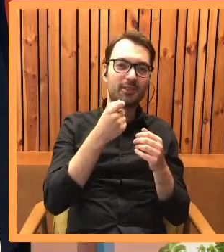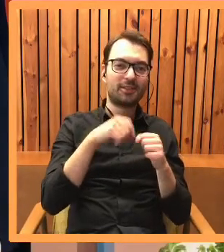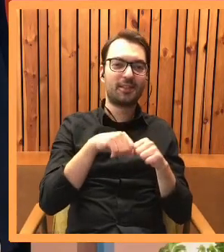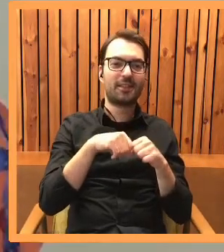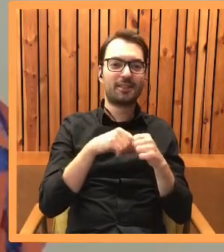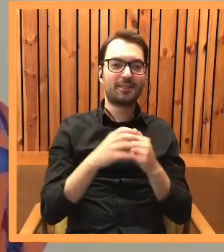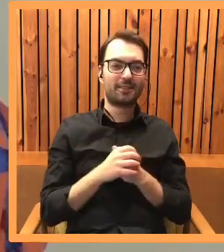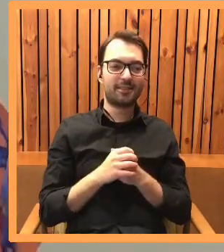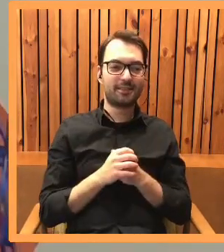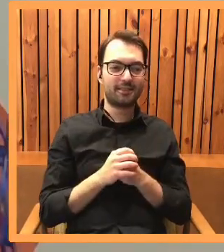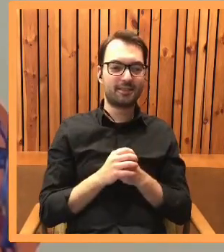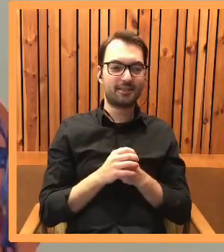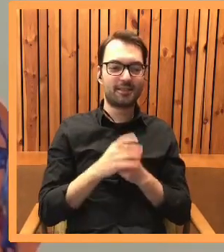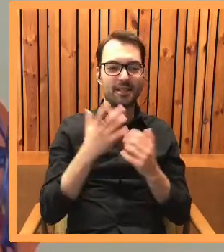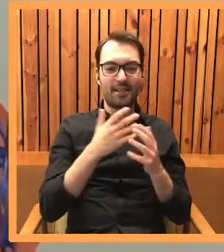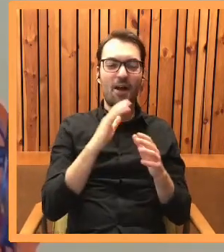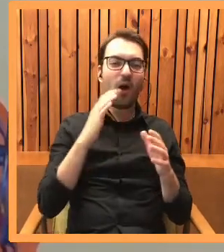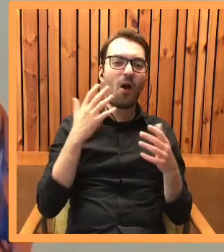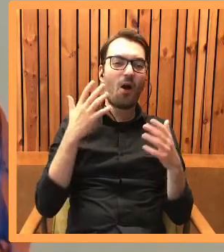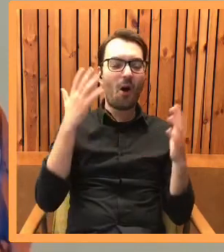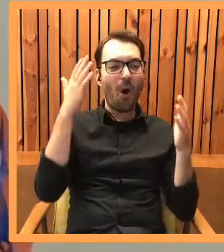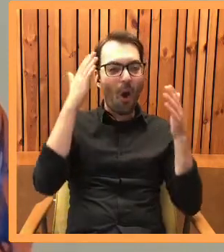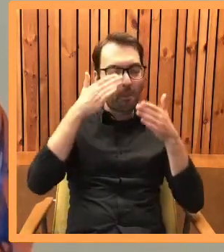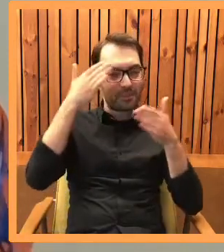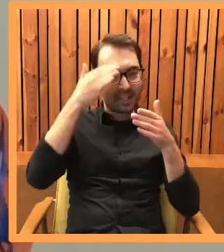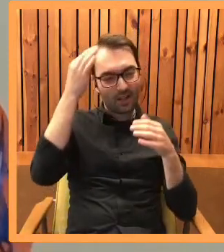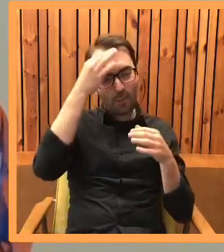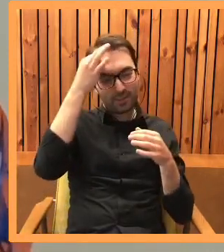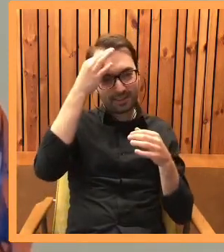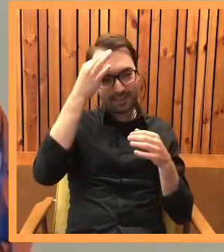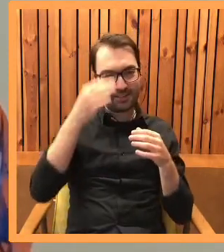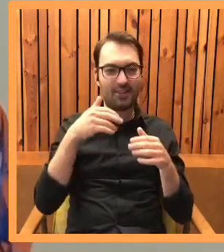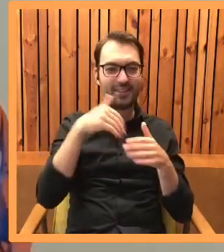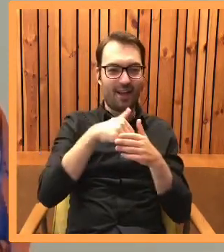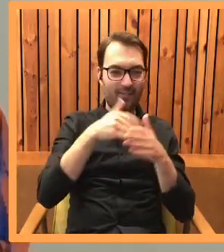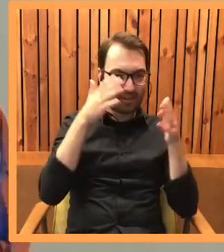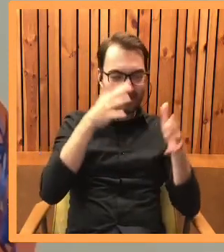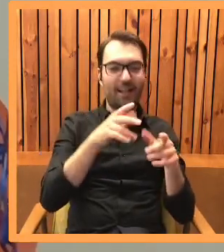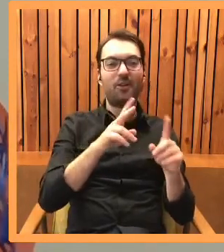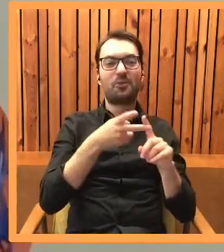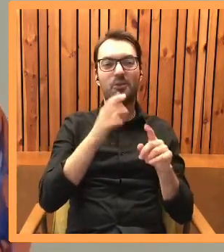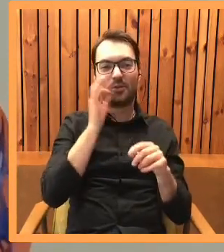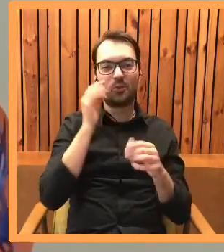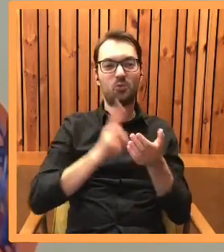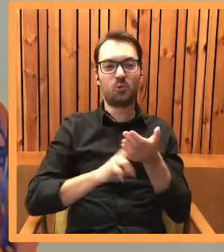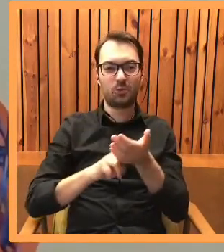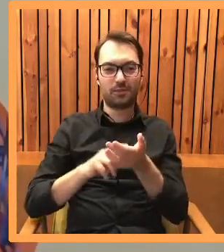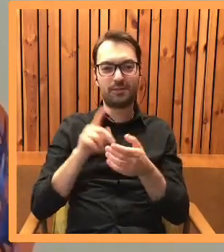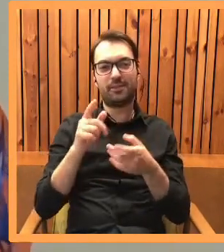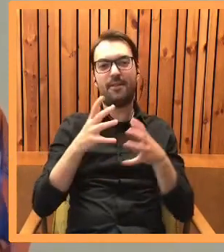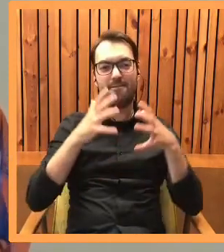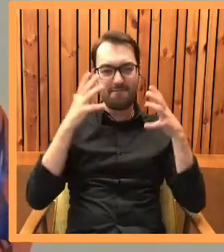obsesyjno-kompulsywnych. Z kolei od mojego Sushi'ego, który jest duży,